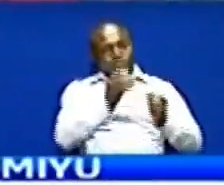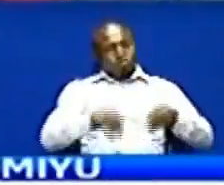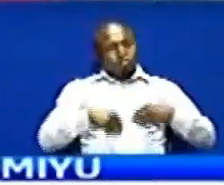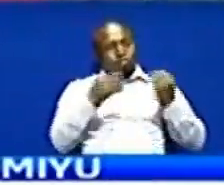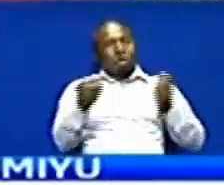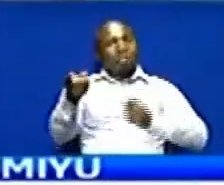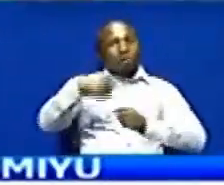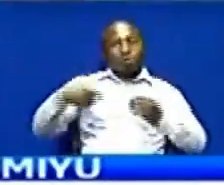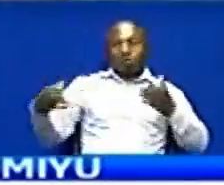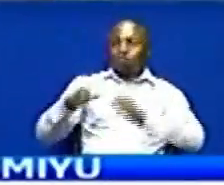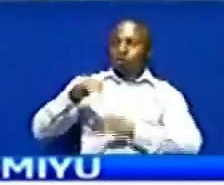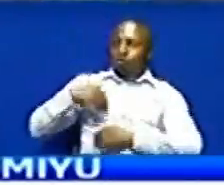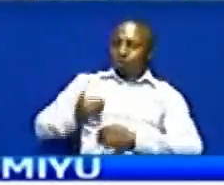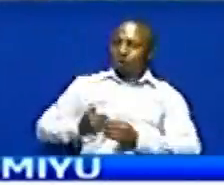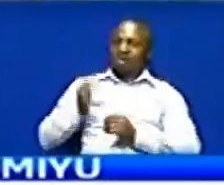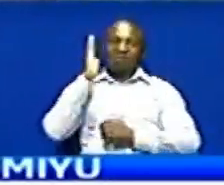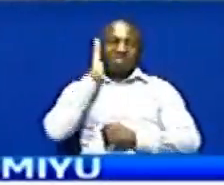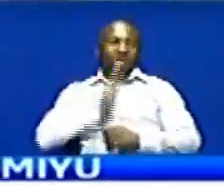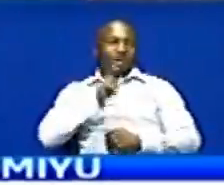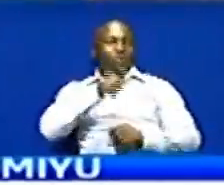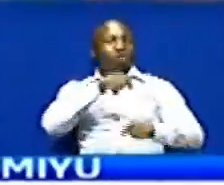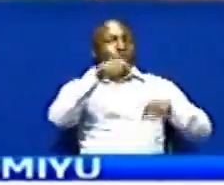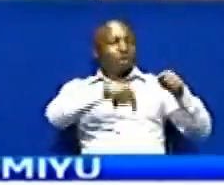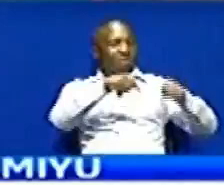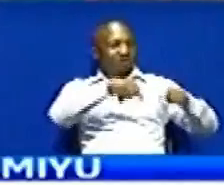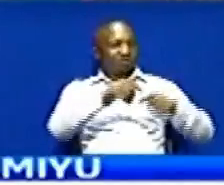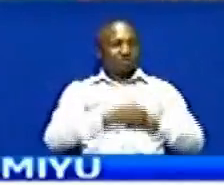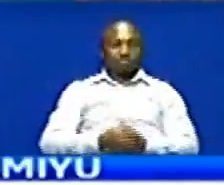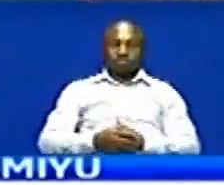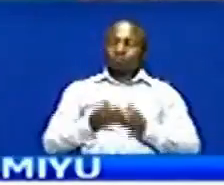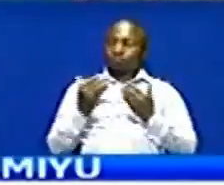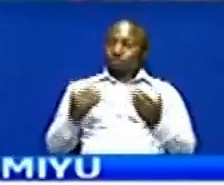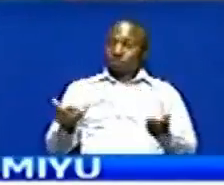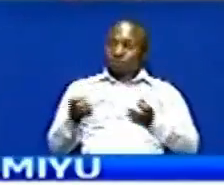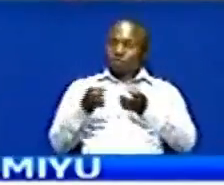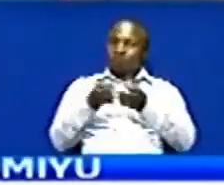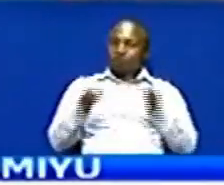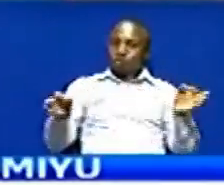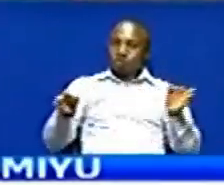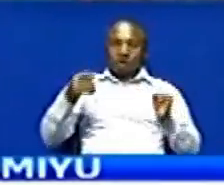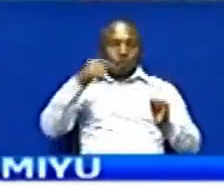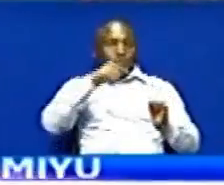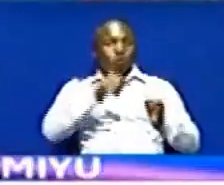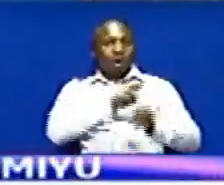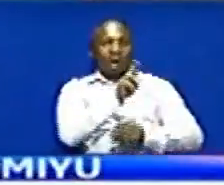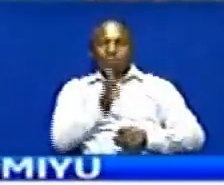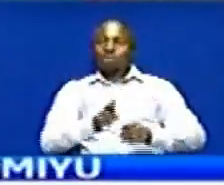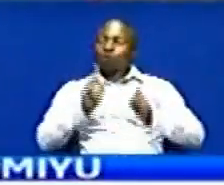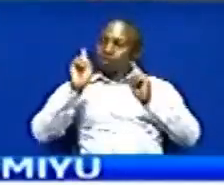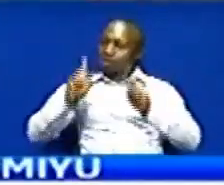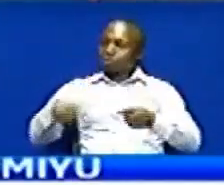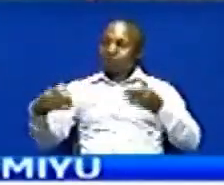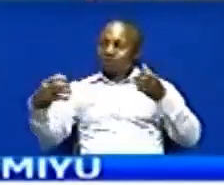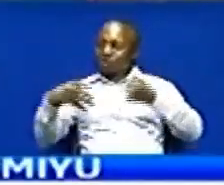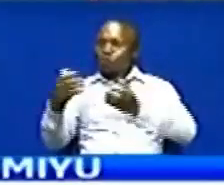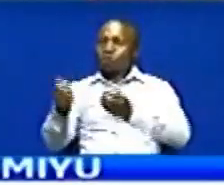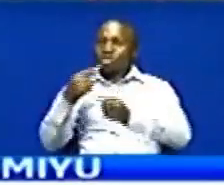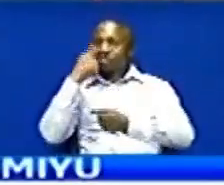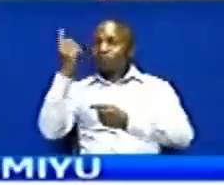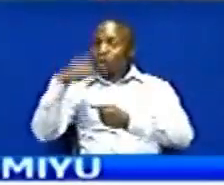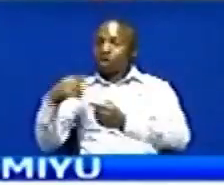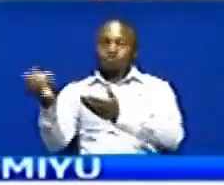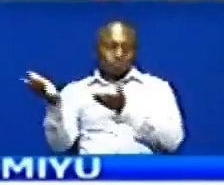Yonauke vijiana na watu wenye ulemavu Kofusa halimasha ulihipo Tunakalibisha vikundi vienye sifa